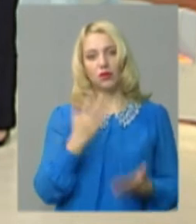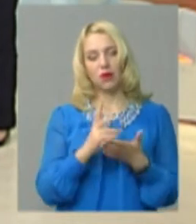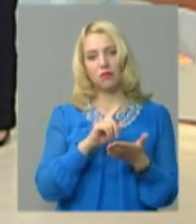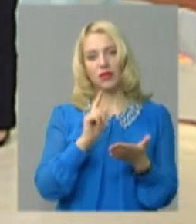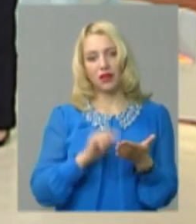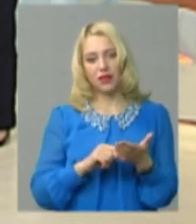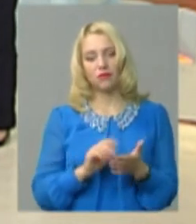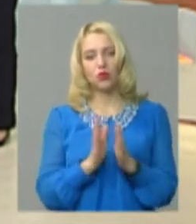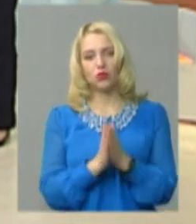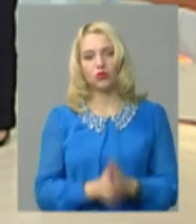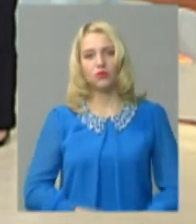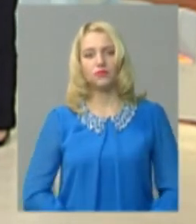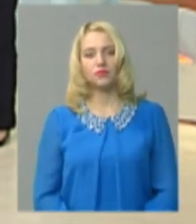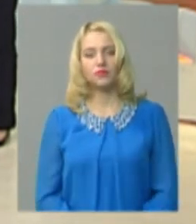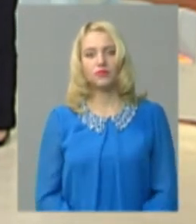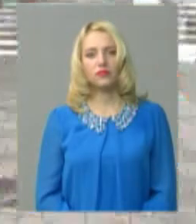запитання. Прошу.